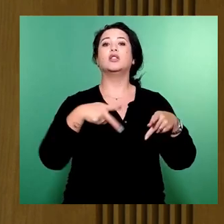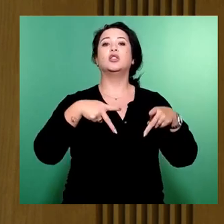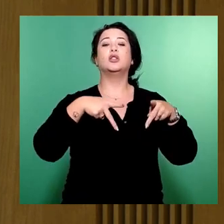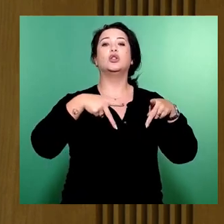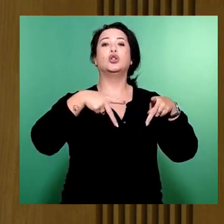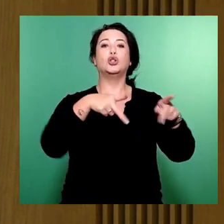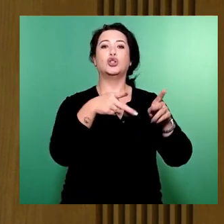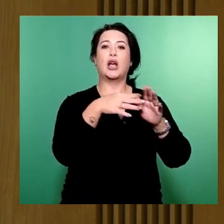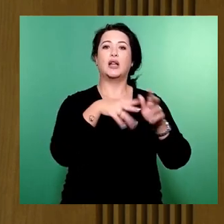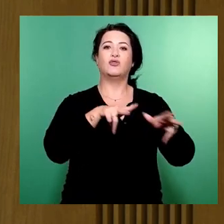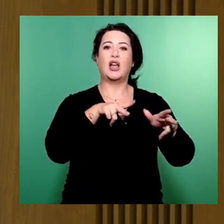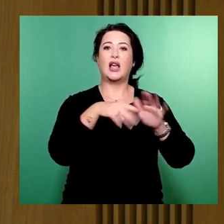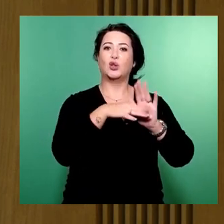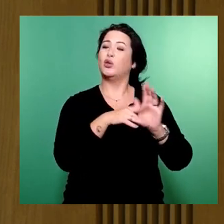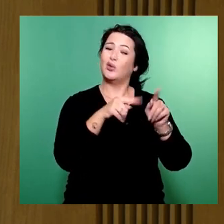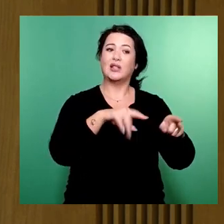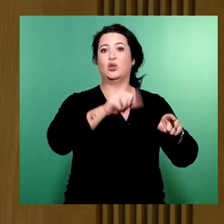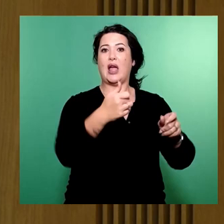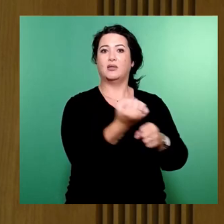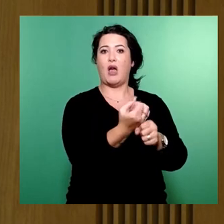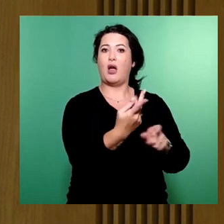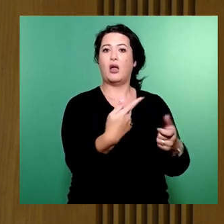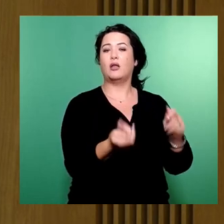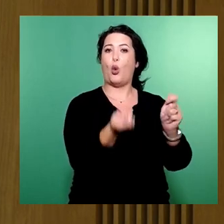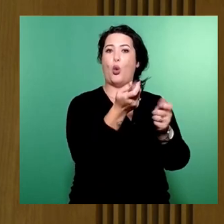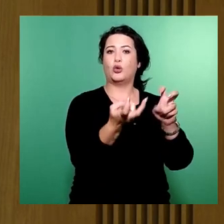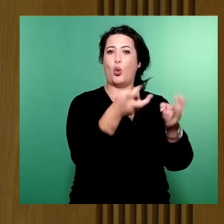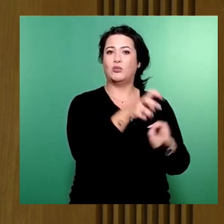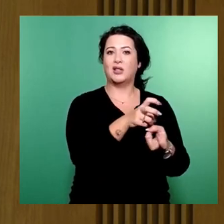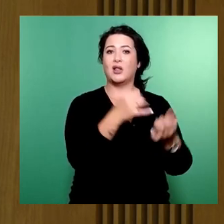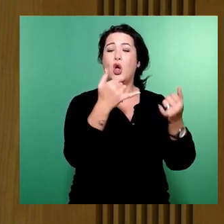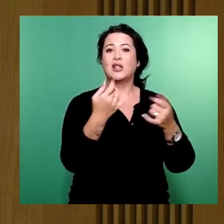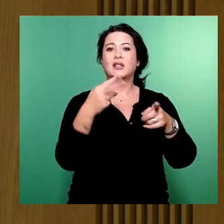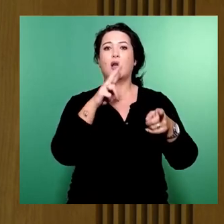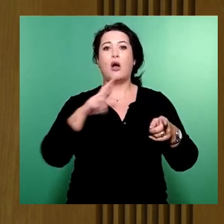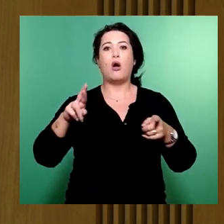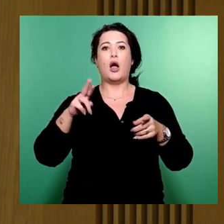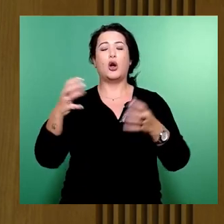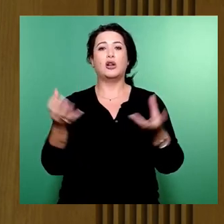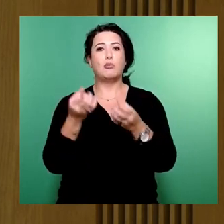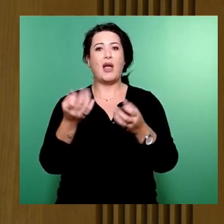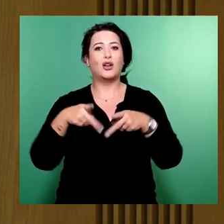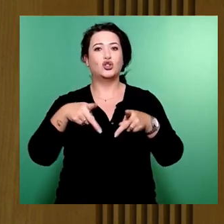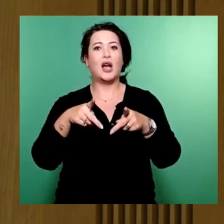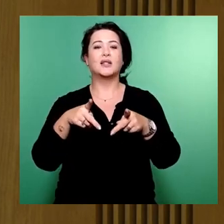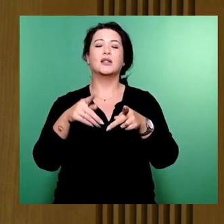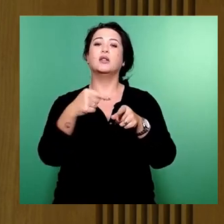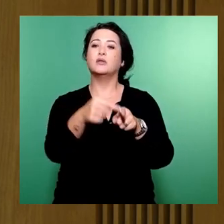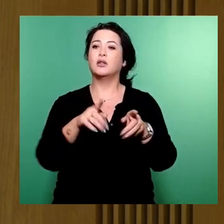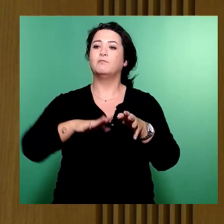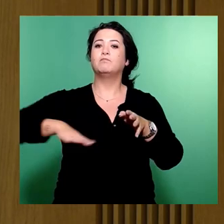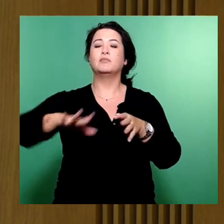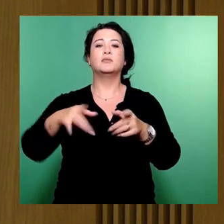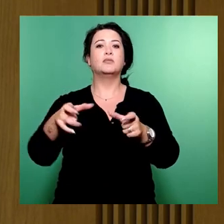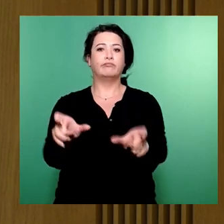als erstes um. Seit rund einer Woche ist nun die gerade Ausspur zwischen Rhein-Nord-Becker-Straße und Kretschmer-Straße als Sperrfläche abmarkiert und für die